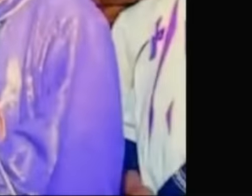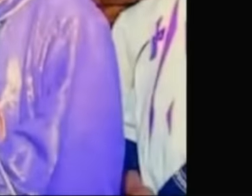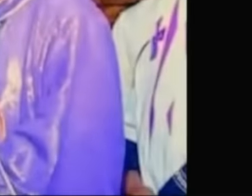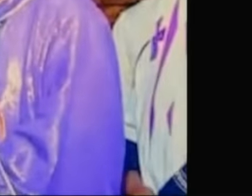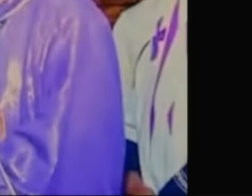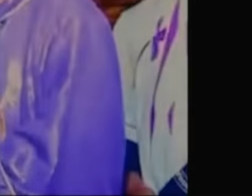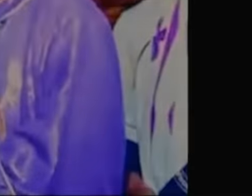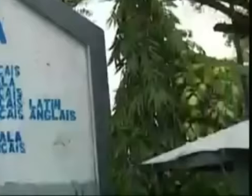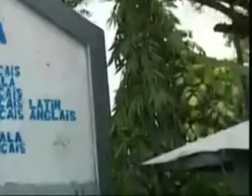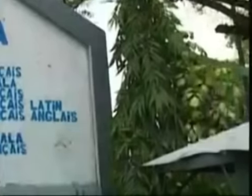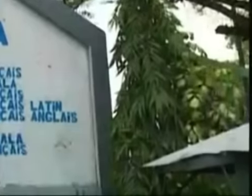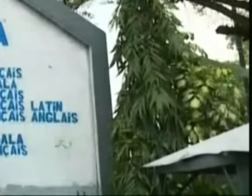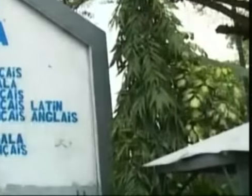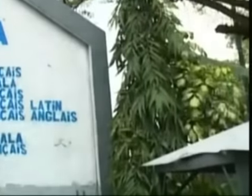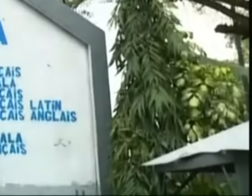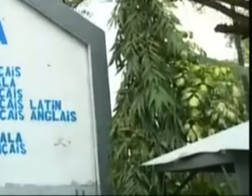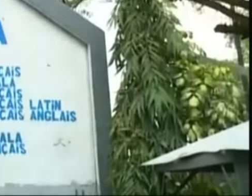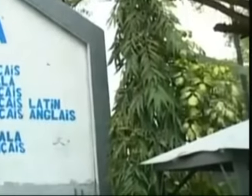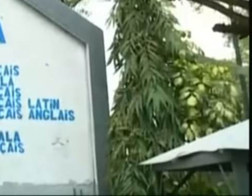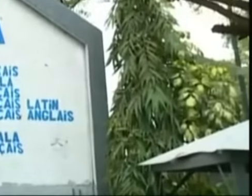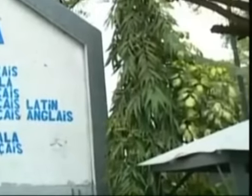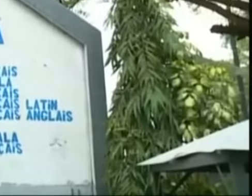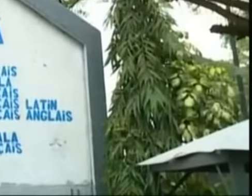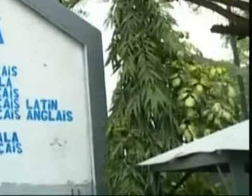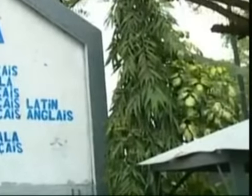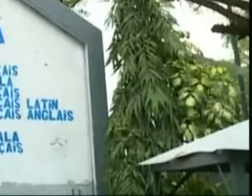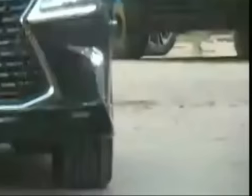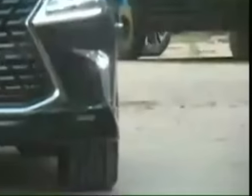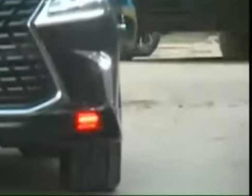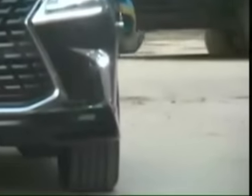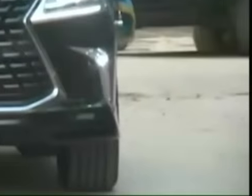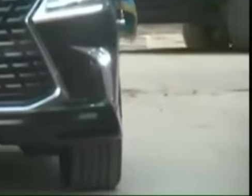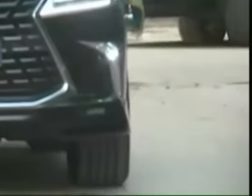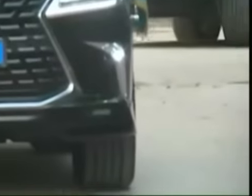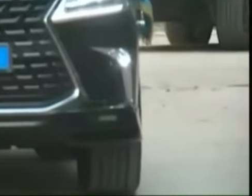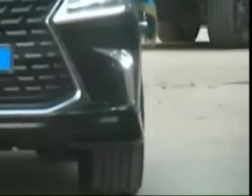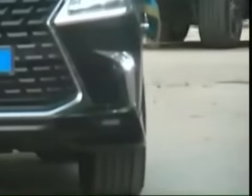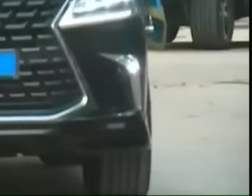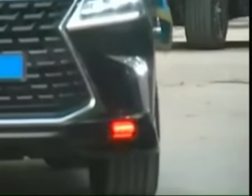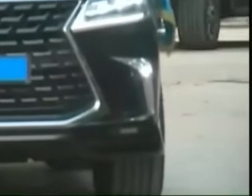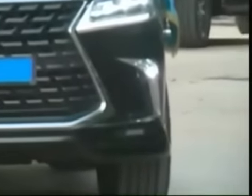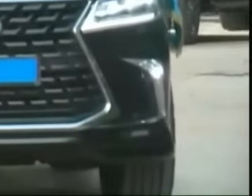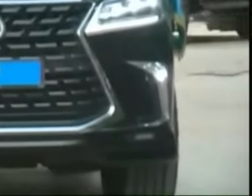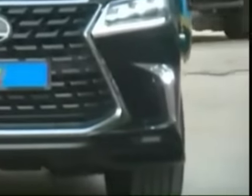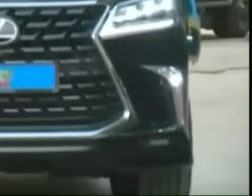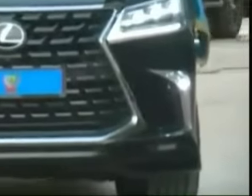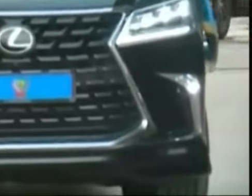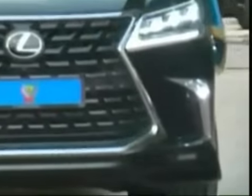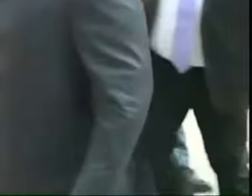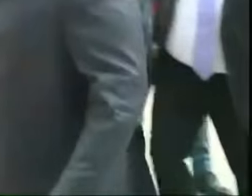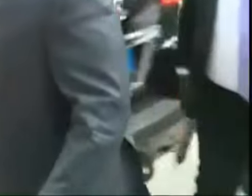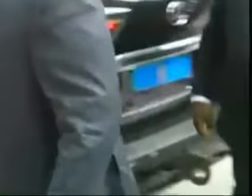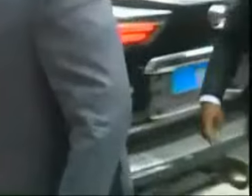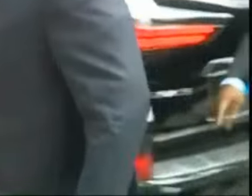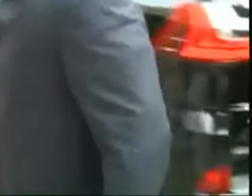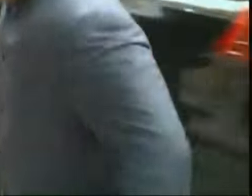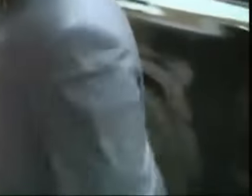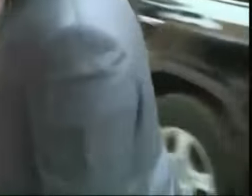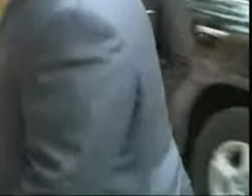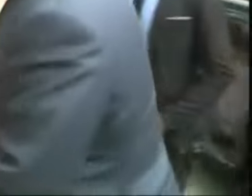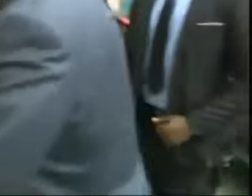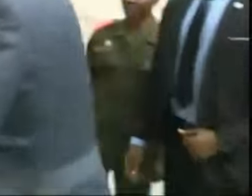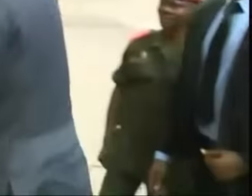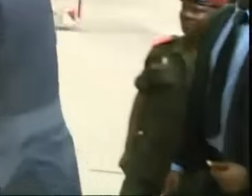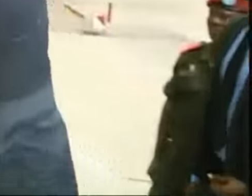guérir pour ses proches. Ce lundi 15 avril 2024, une messe d'action de grâce a été dite en la cathédrale